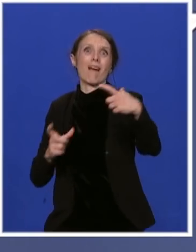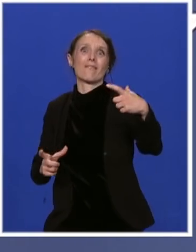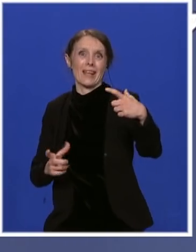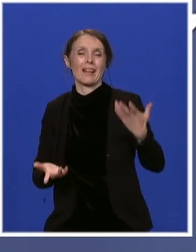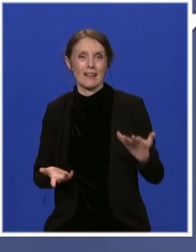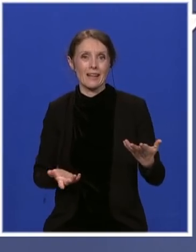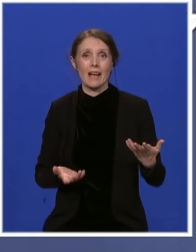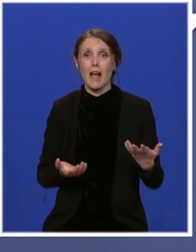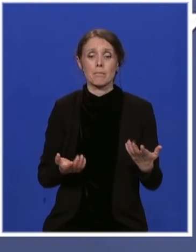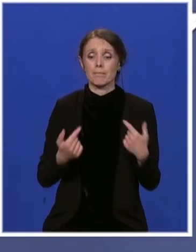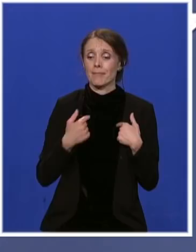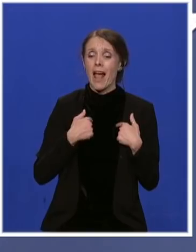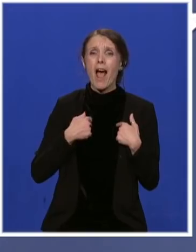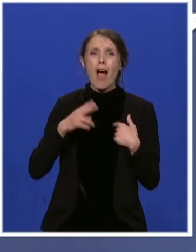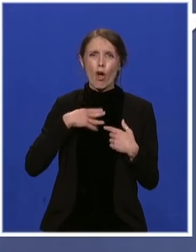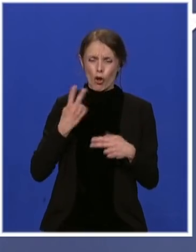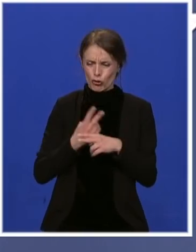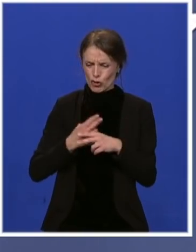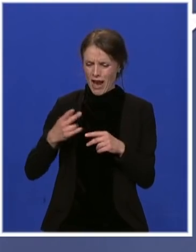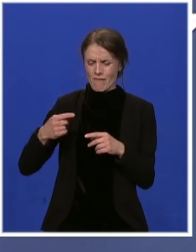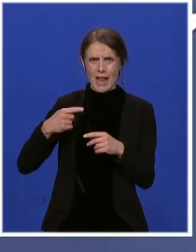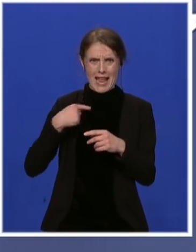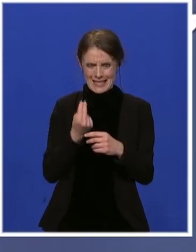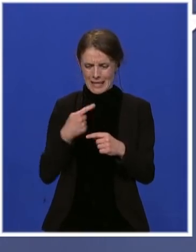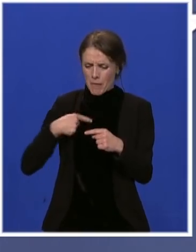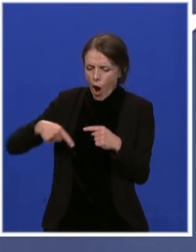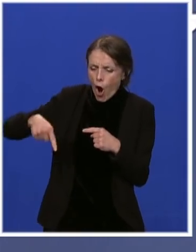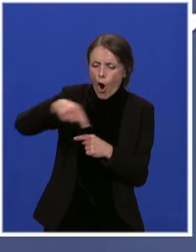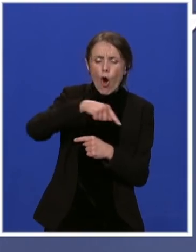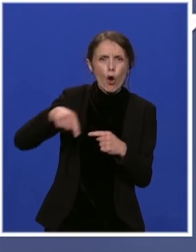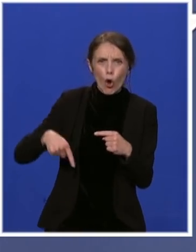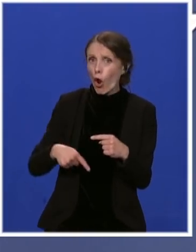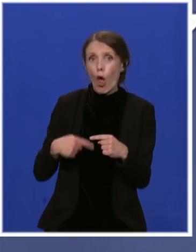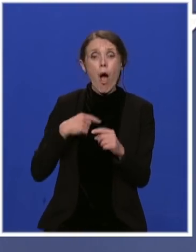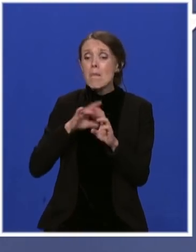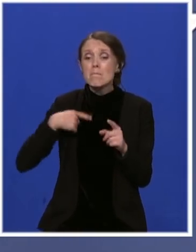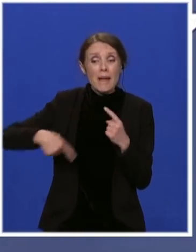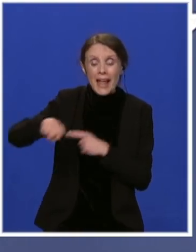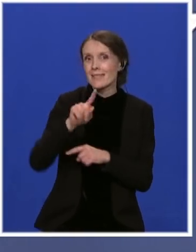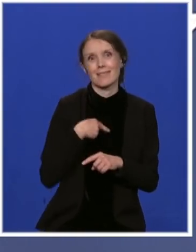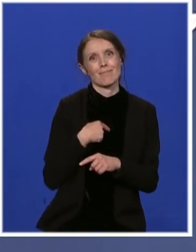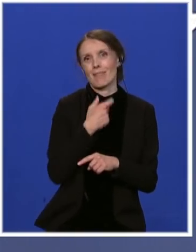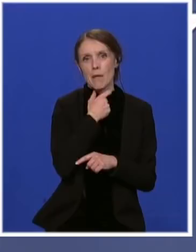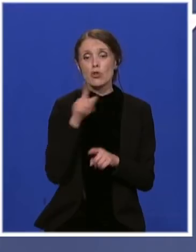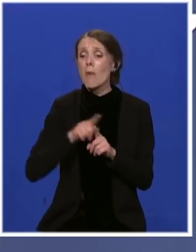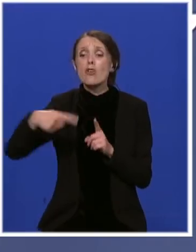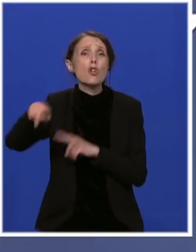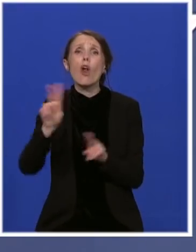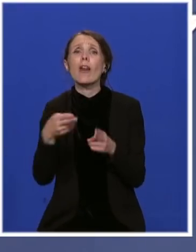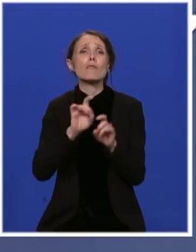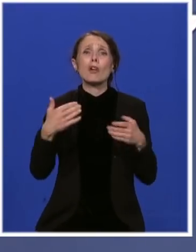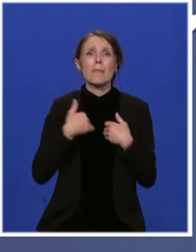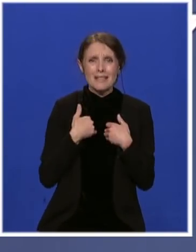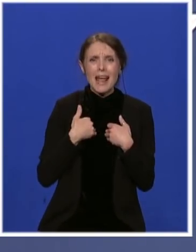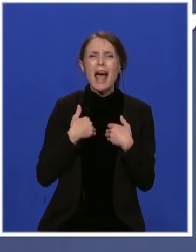mi bez njih ne možemo a mislim da ni oni bez nas ne mogu sam onom treba malo vremena da to razumemo a onda ćemo svi zajedno biti dobro